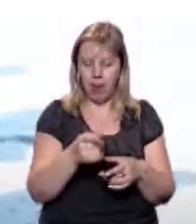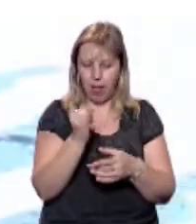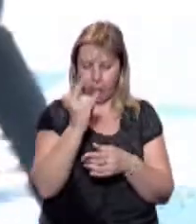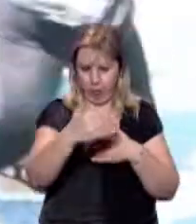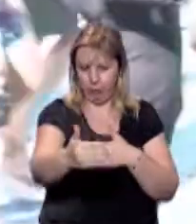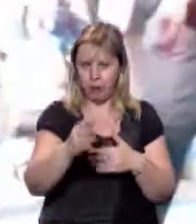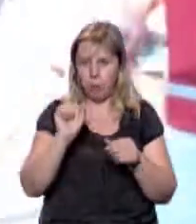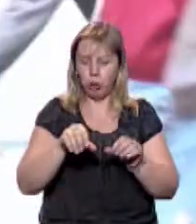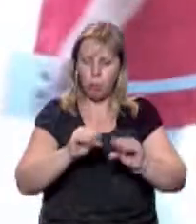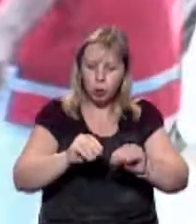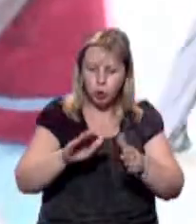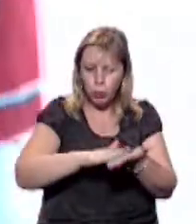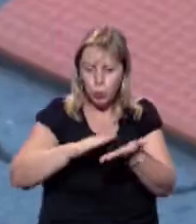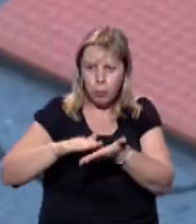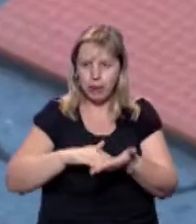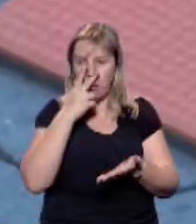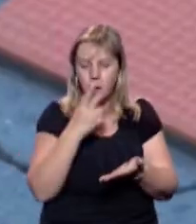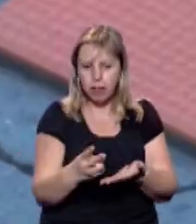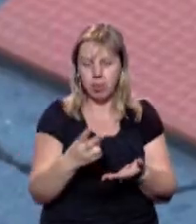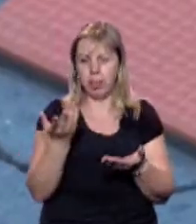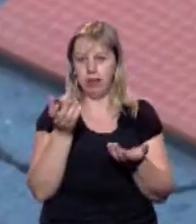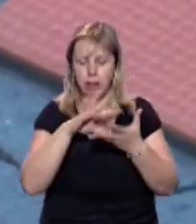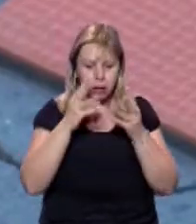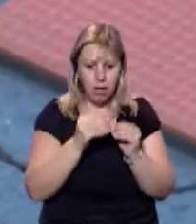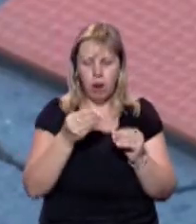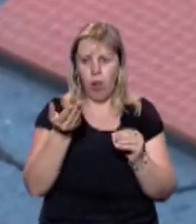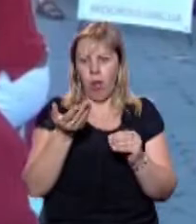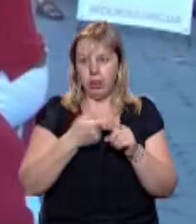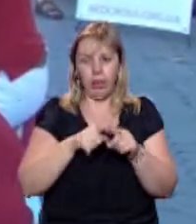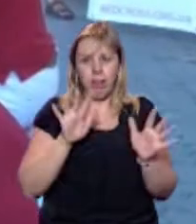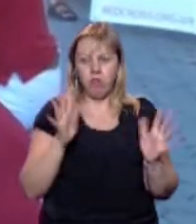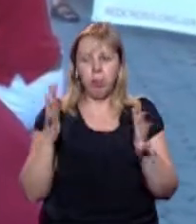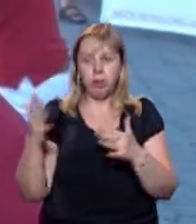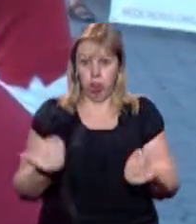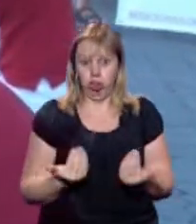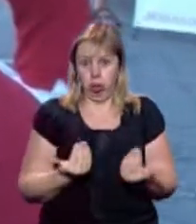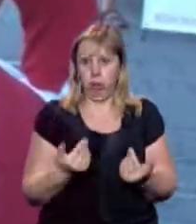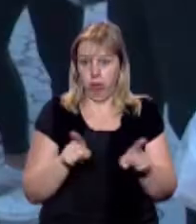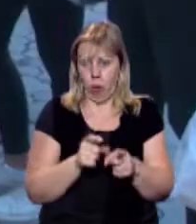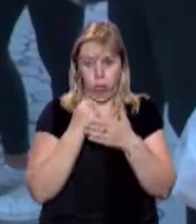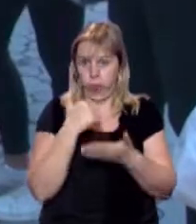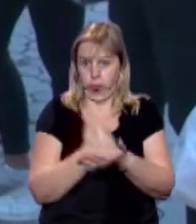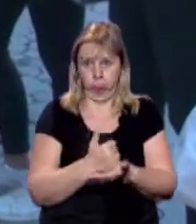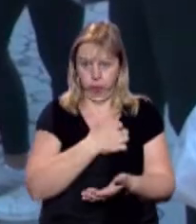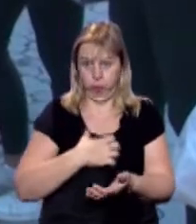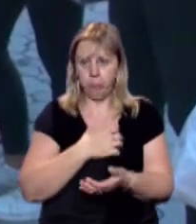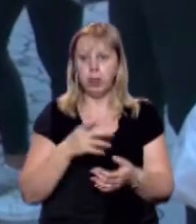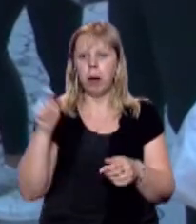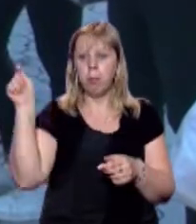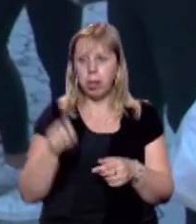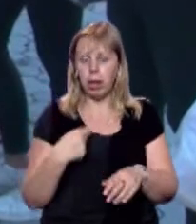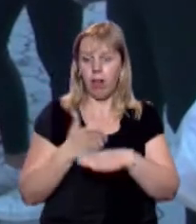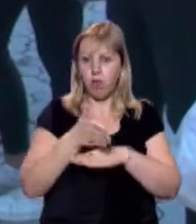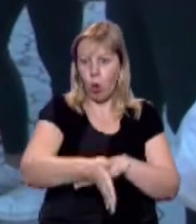прощупати, подивитися, візуально побачити. Бо тут такі випадки життя людини, то основне. Приїхала до вас в гості і